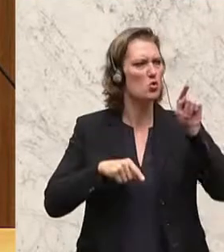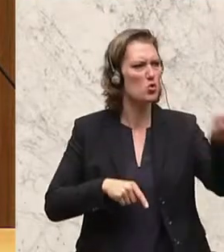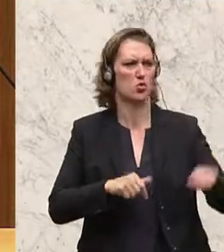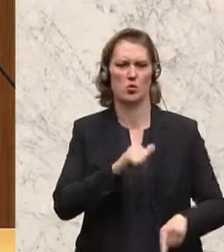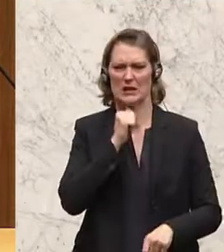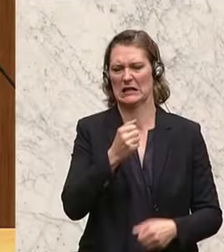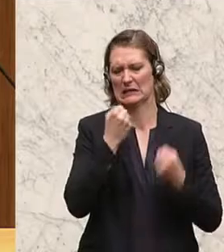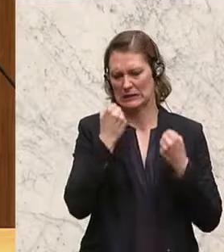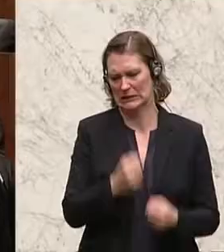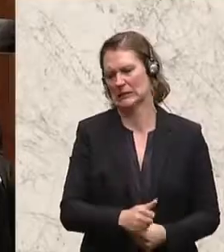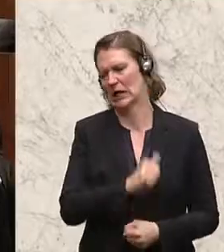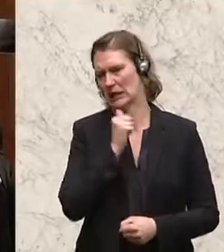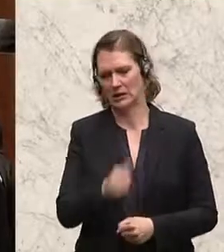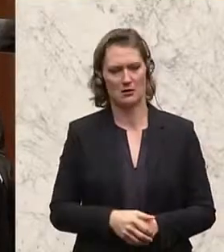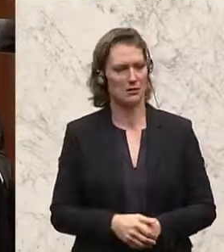nicht. Ganz sicher nicht.